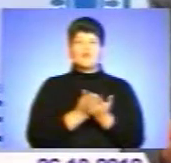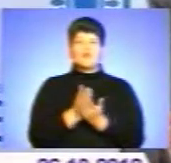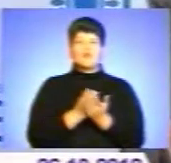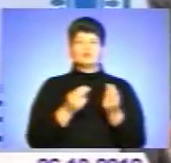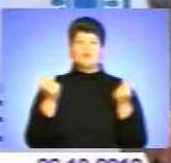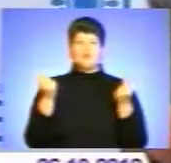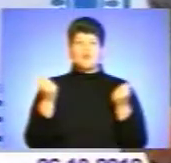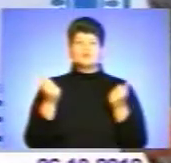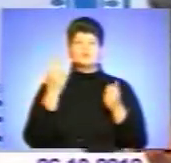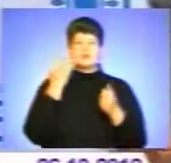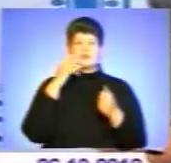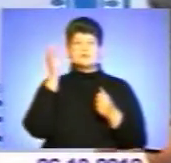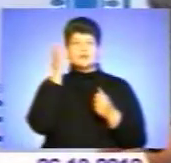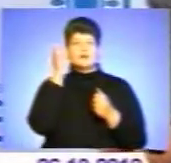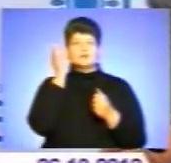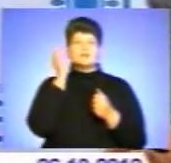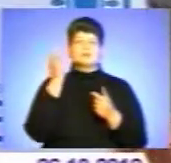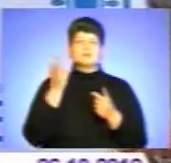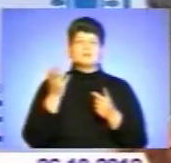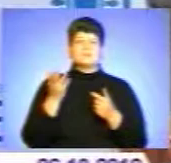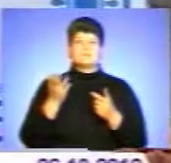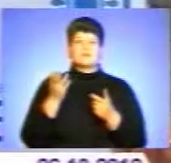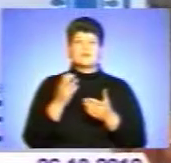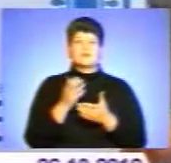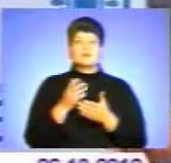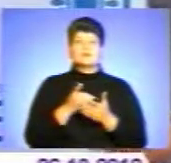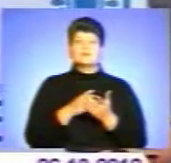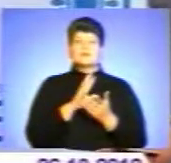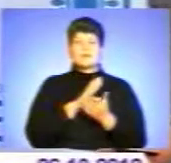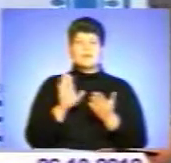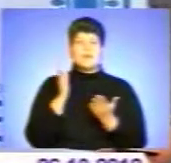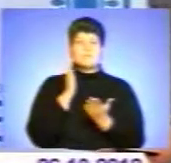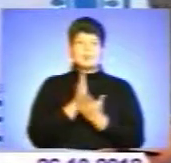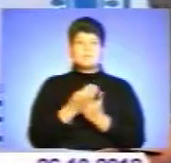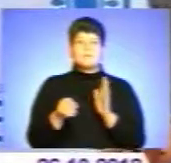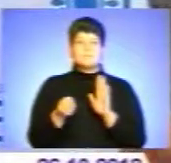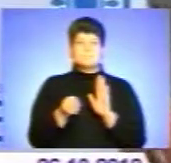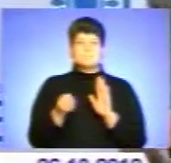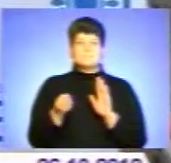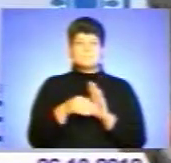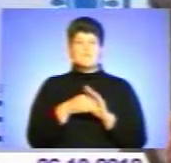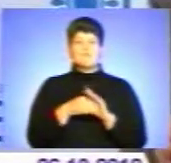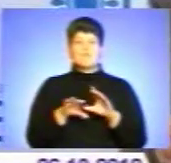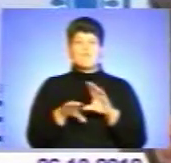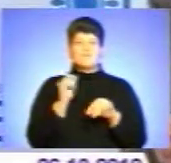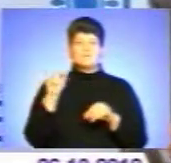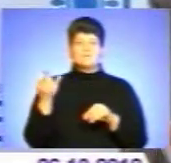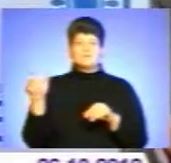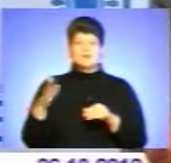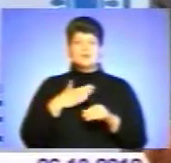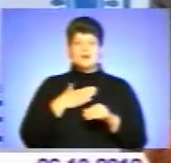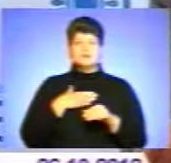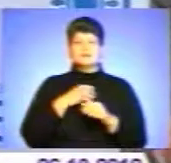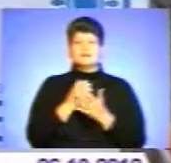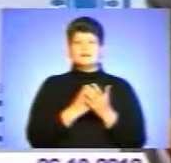коштів, коли згадується ім'я кандидата чи якоїсь політичної сили, це є непрямий підкуп виборців. Або наші кандидати